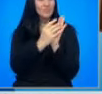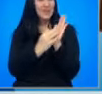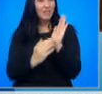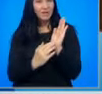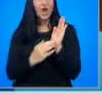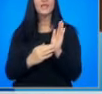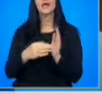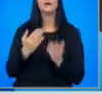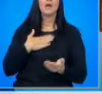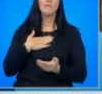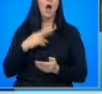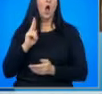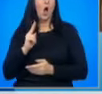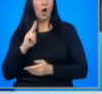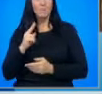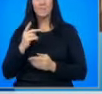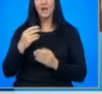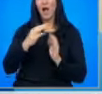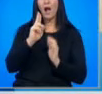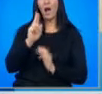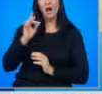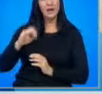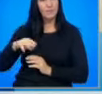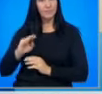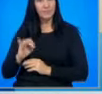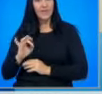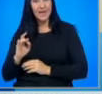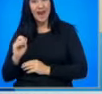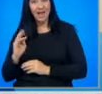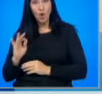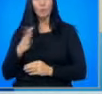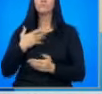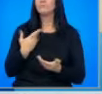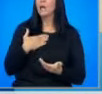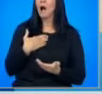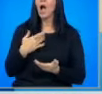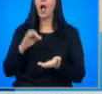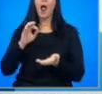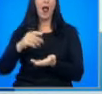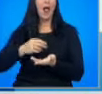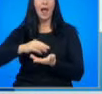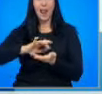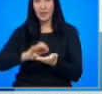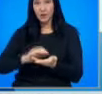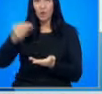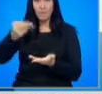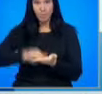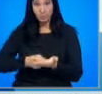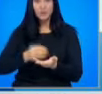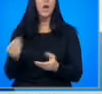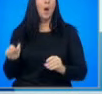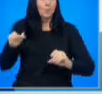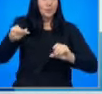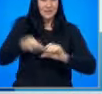криптирано, а в края на изборния ден се полага електронен подпис, така на практика поставяне на информация на флажките преди